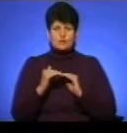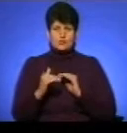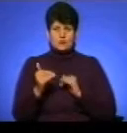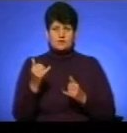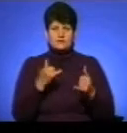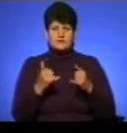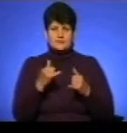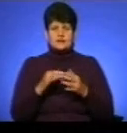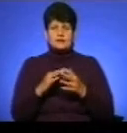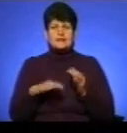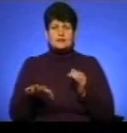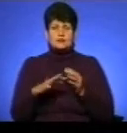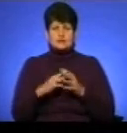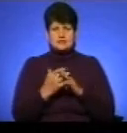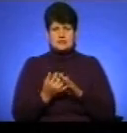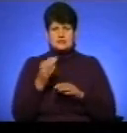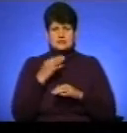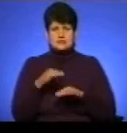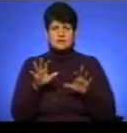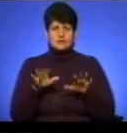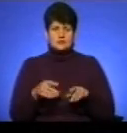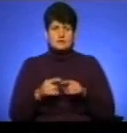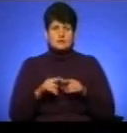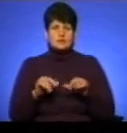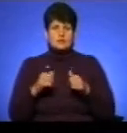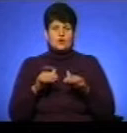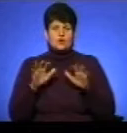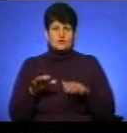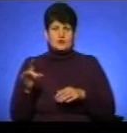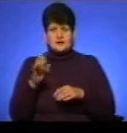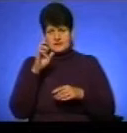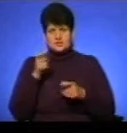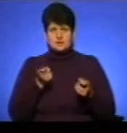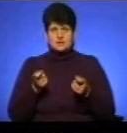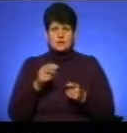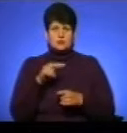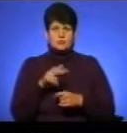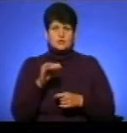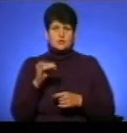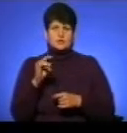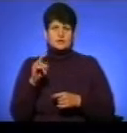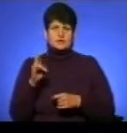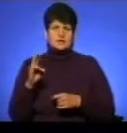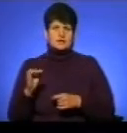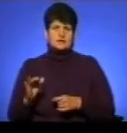території села, повідомила голова цієї комісії, голова Борщівської райдержадміністрації Людмила Юськів.